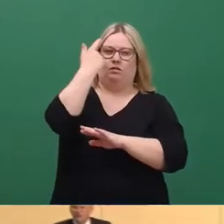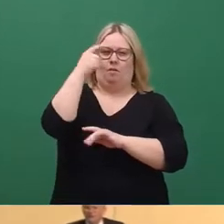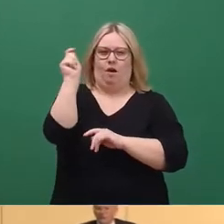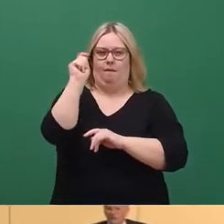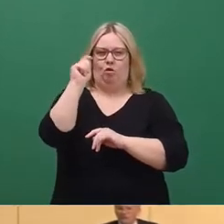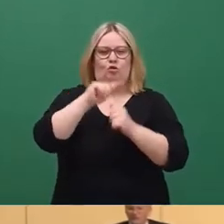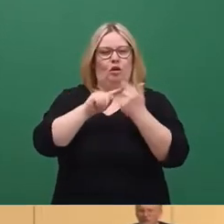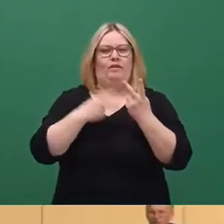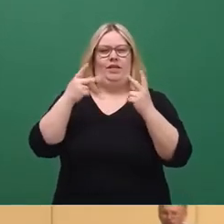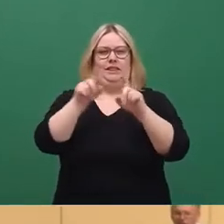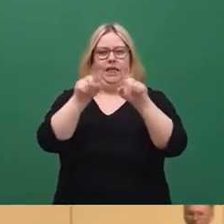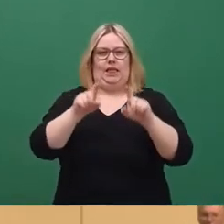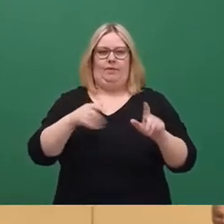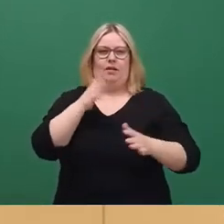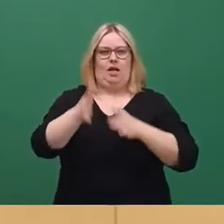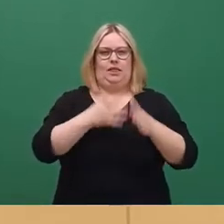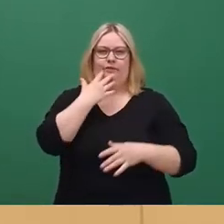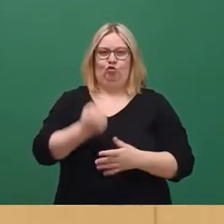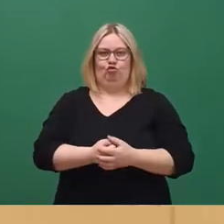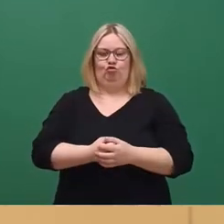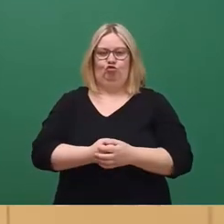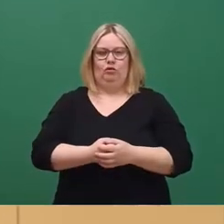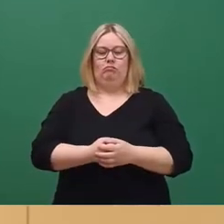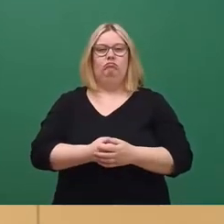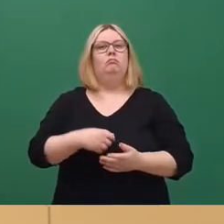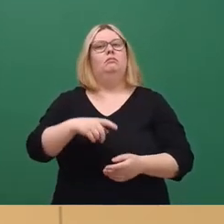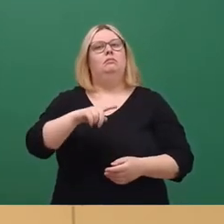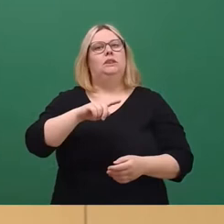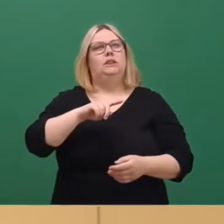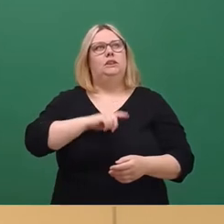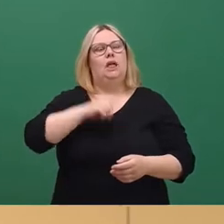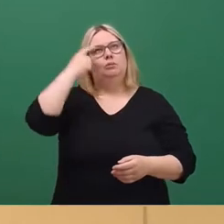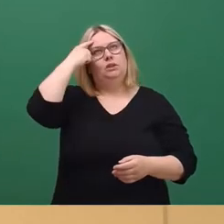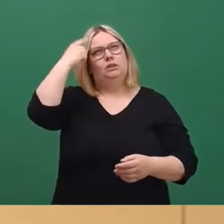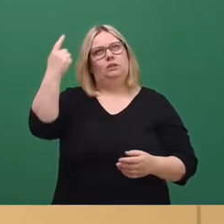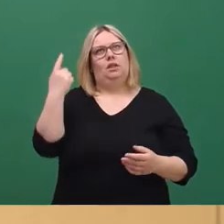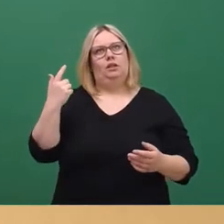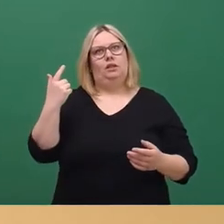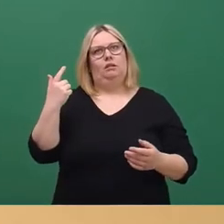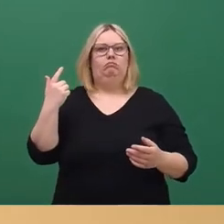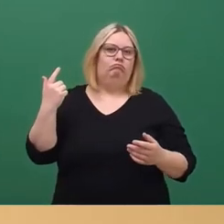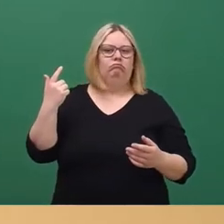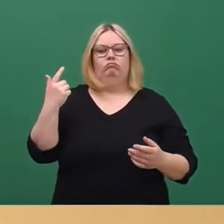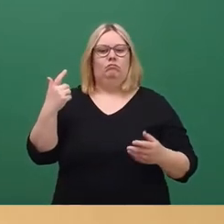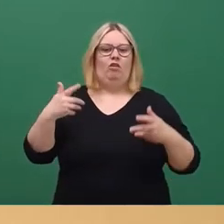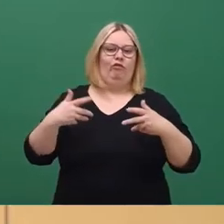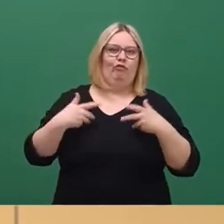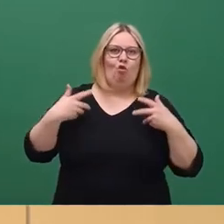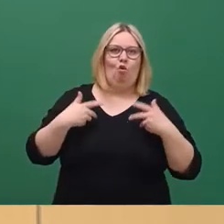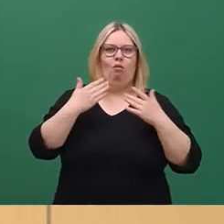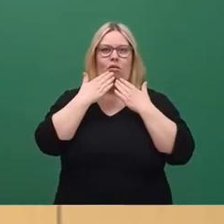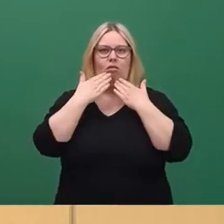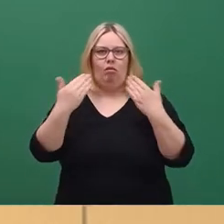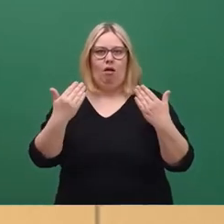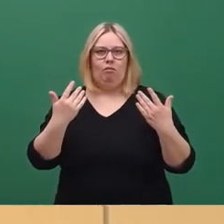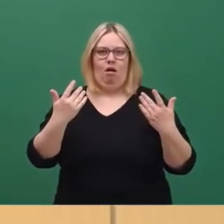wichtige Themen an dieser Stelle einzugehen. Ich denke, wir sind alle froh und dankbar, dass sich